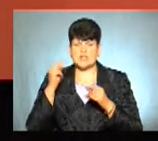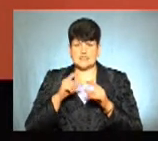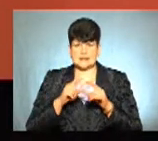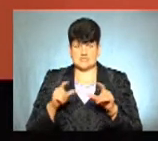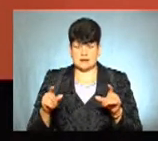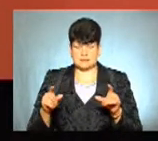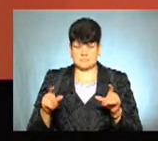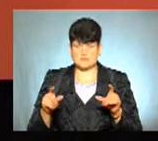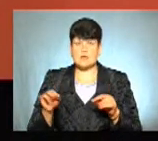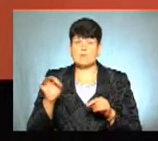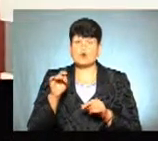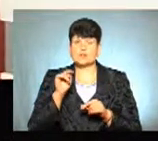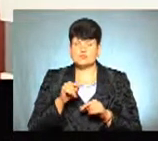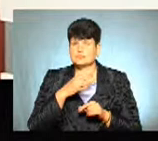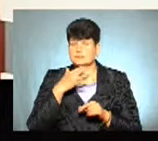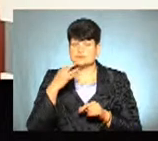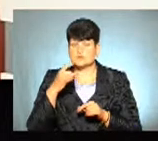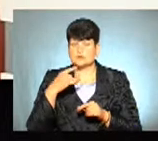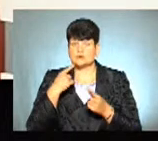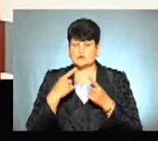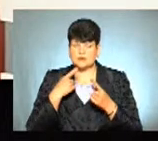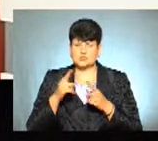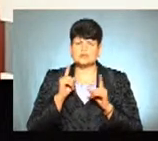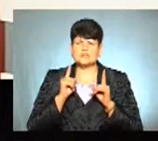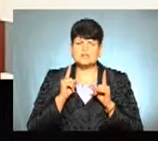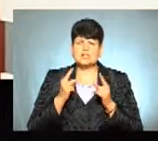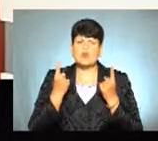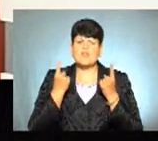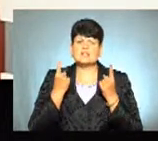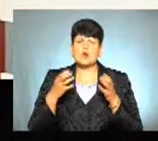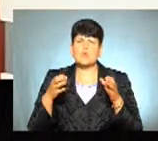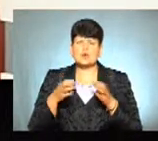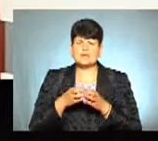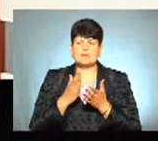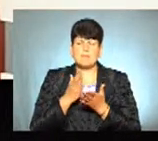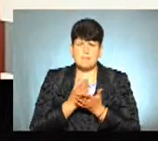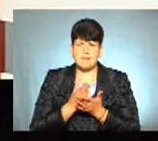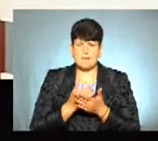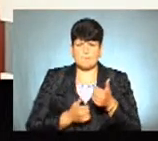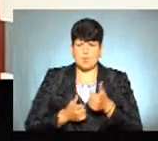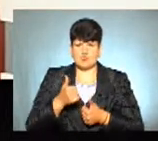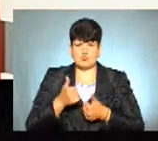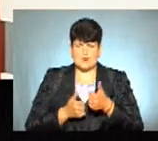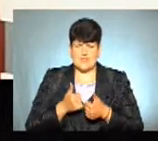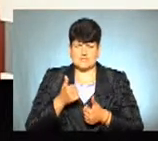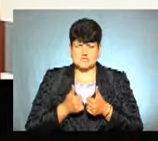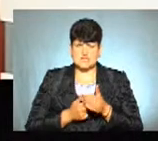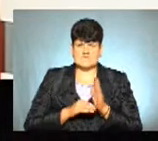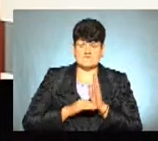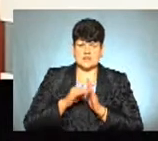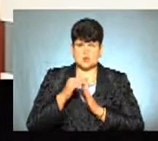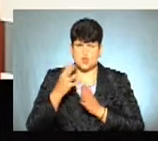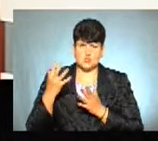І про те, що ми неодноразово говоримо, що тільки в великому колективі ми маємо конкуренцію і високу